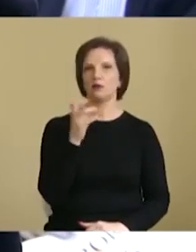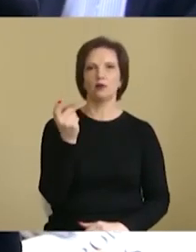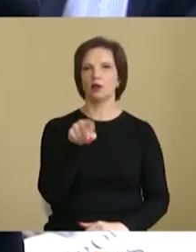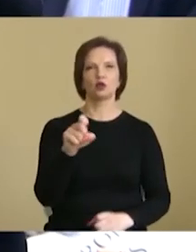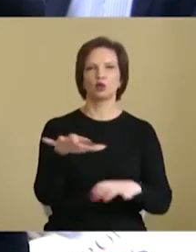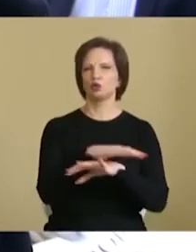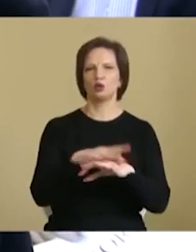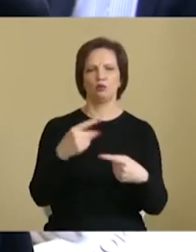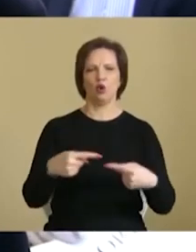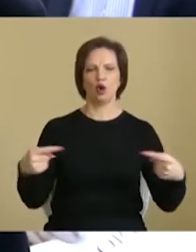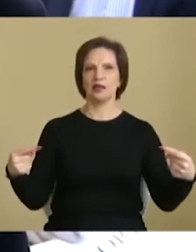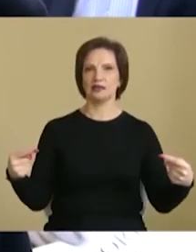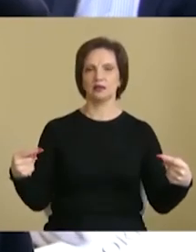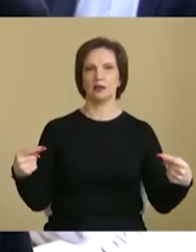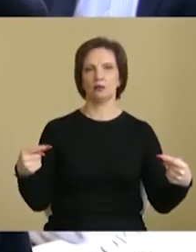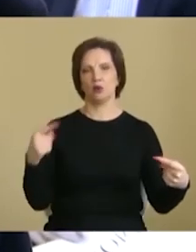по-різному